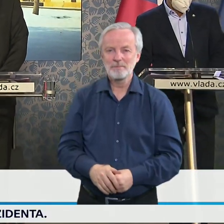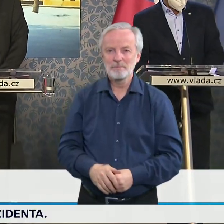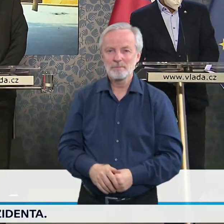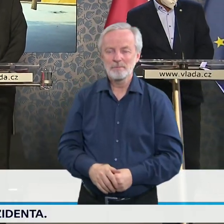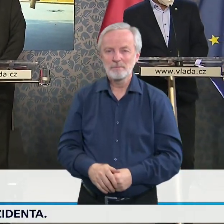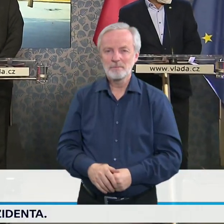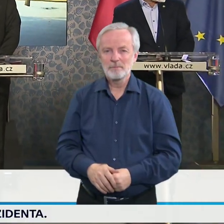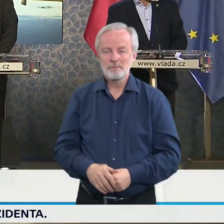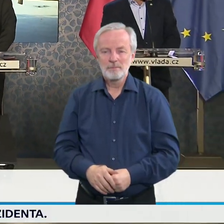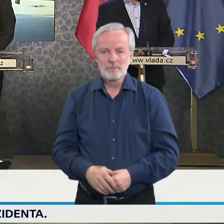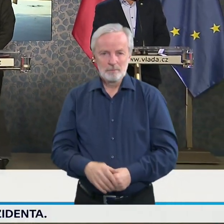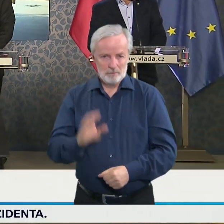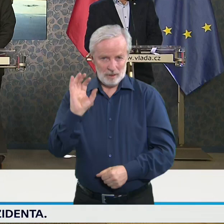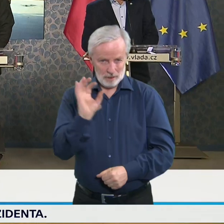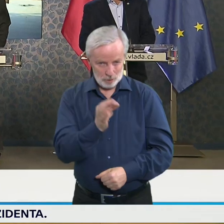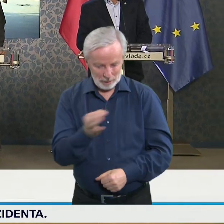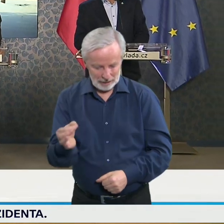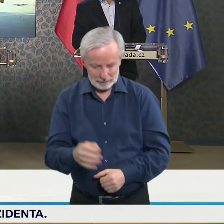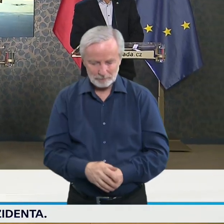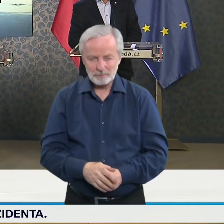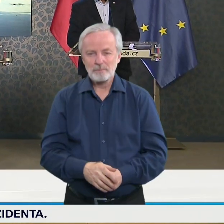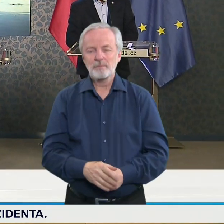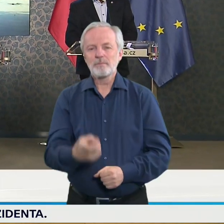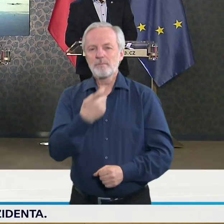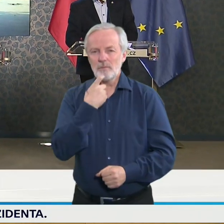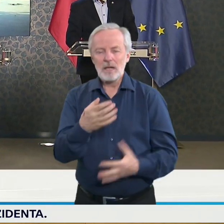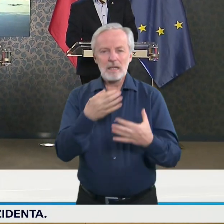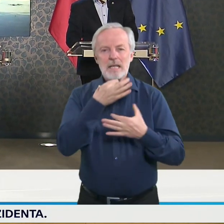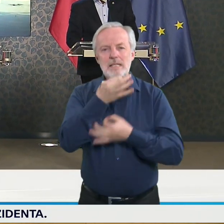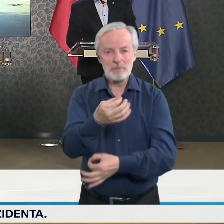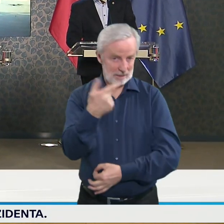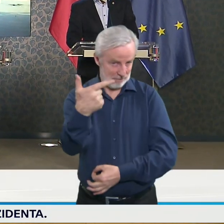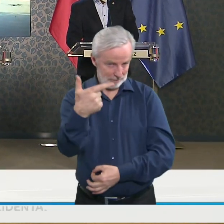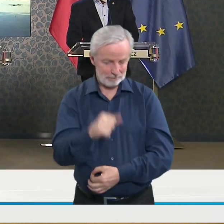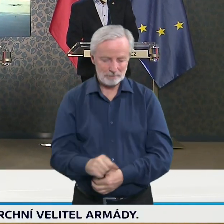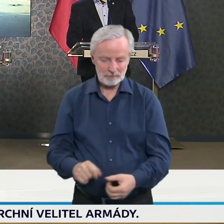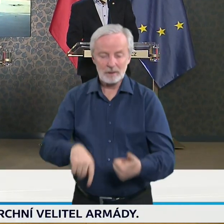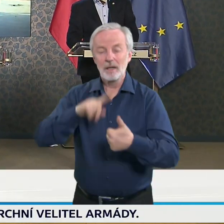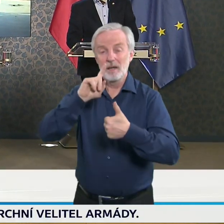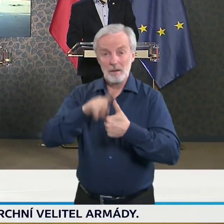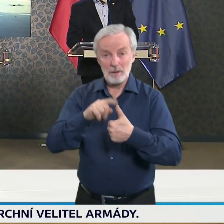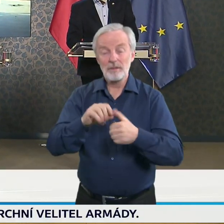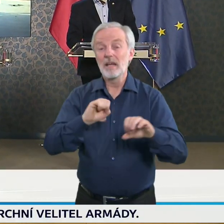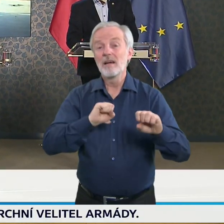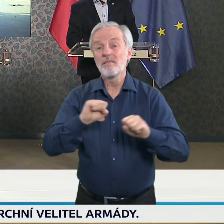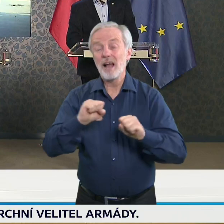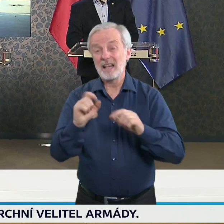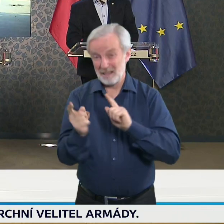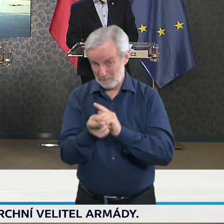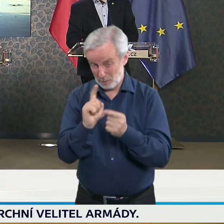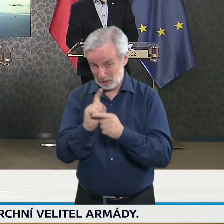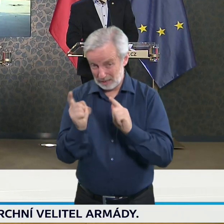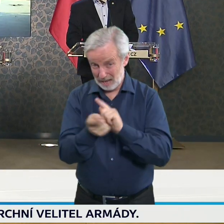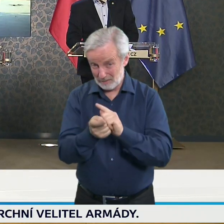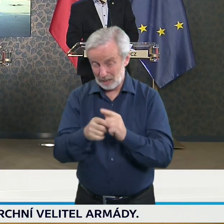Dobrý den. Já bych se chtěl zeptat na dvě věci. Za prvé, jestli vláda řešila zrušení té polní